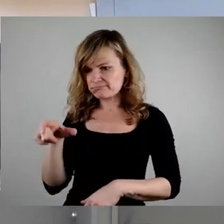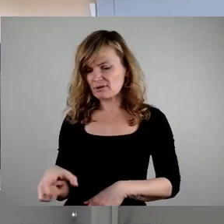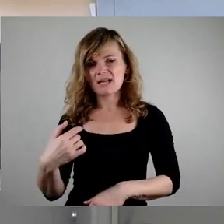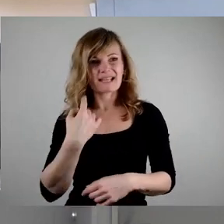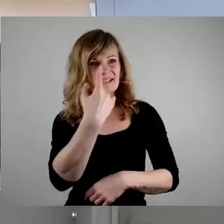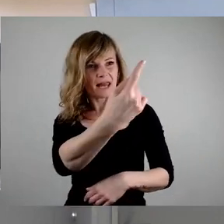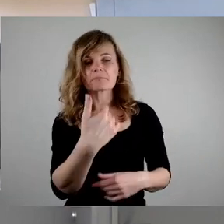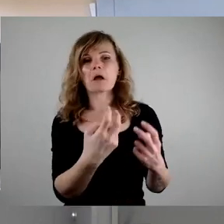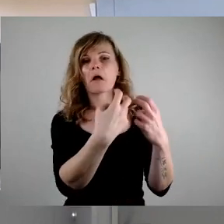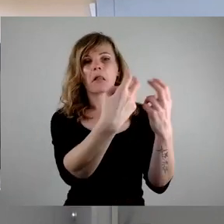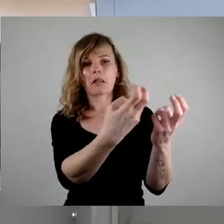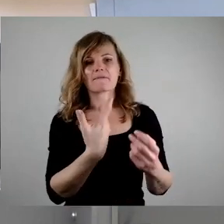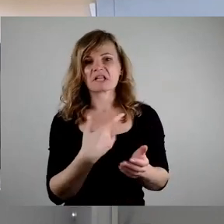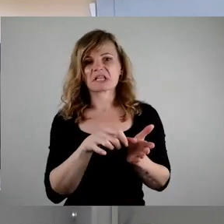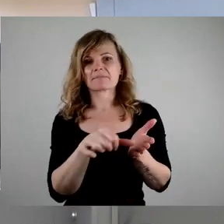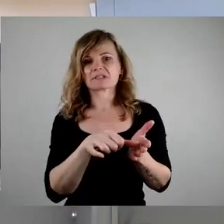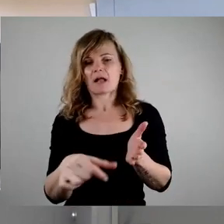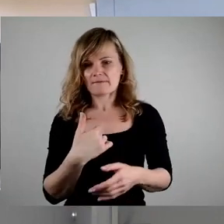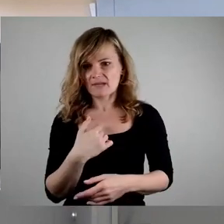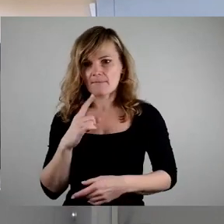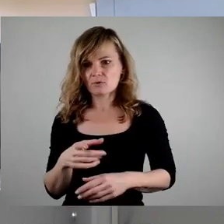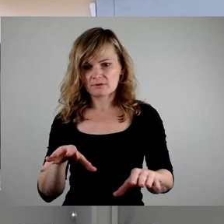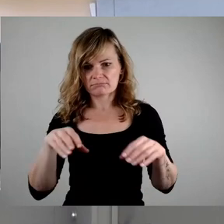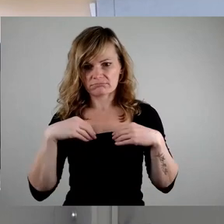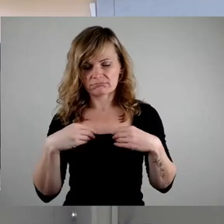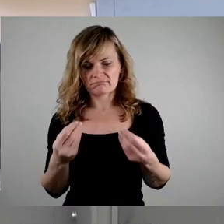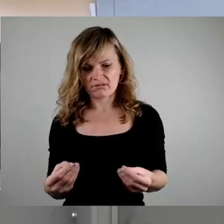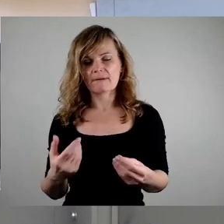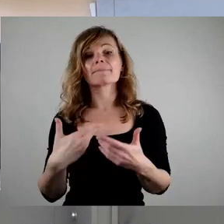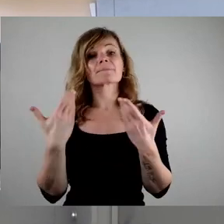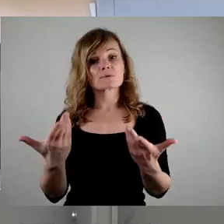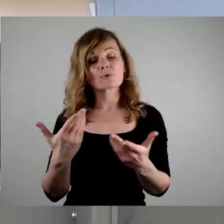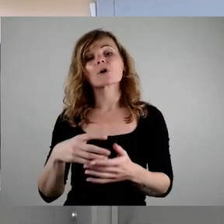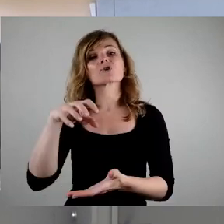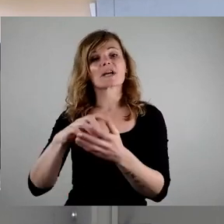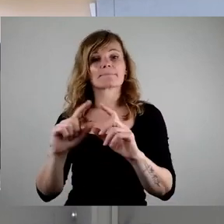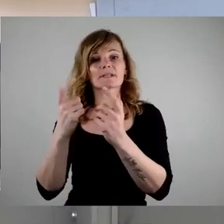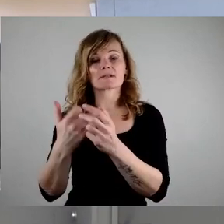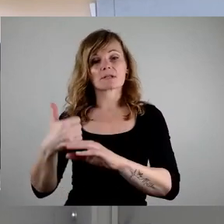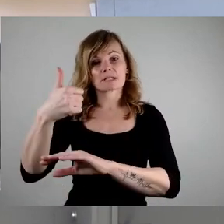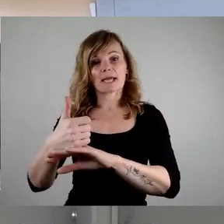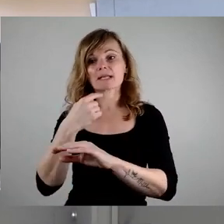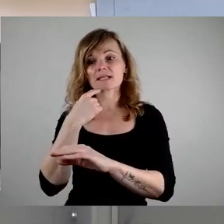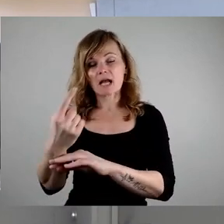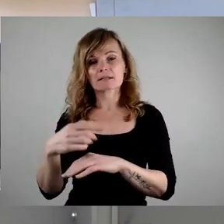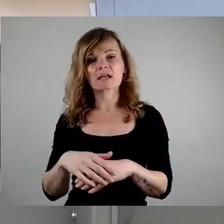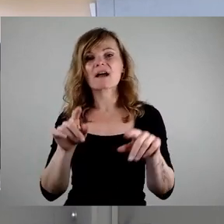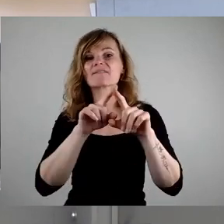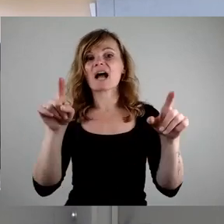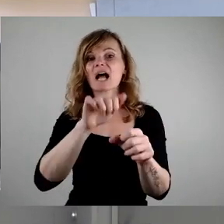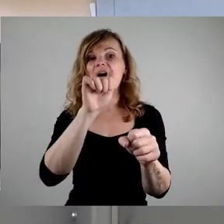Nun ist es so, dass es Stadtbezirksamtsleiter gibt, die sagen, naja, die Mittel für die Stadtbezirke wurden ja den Fachämtern weggenommen.